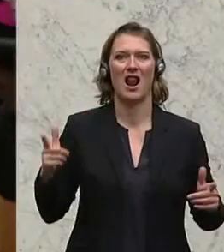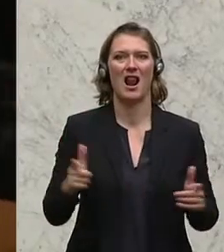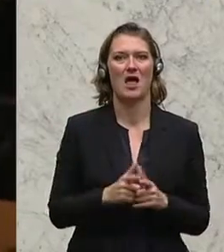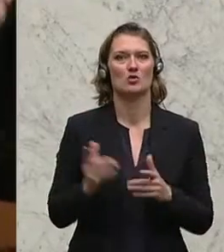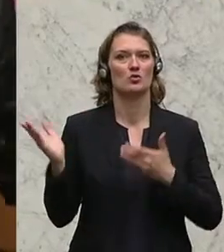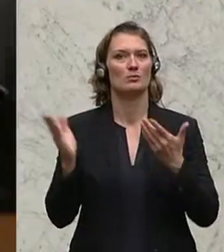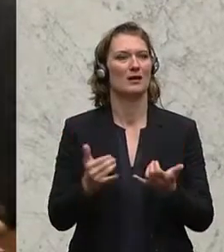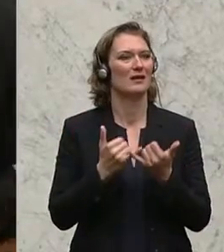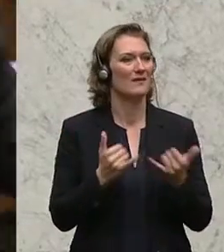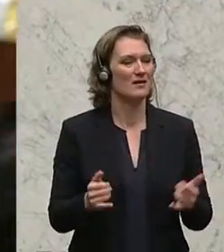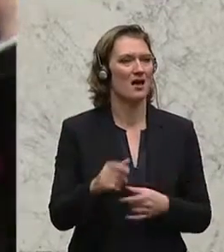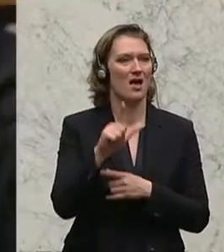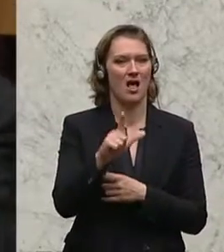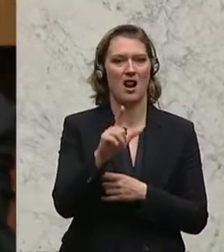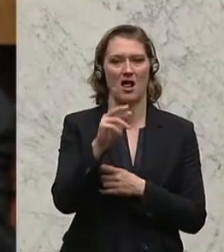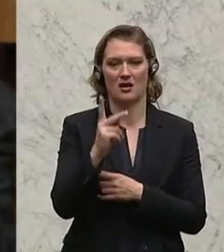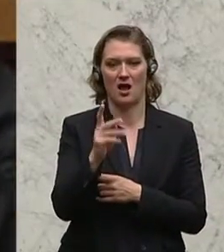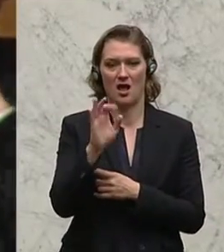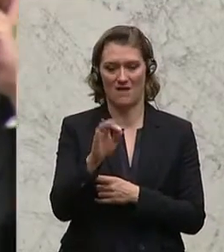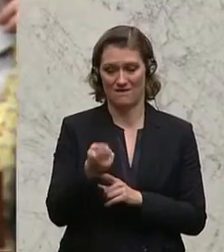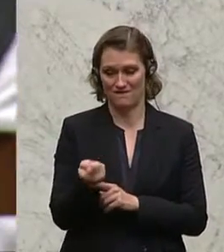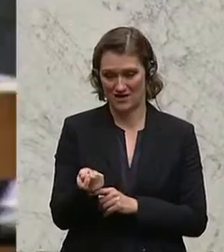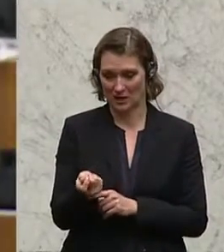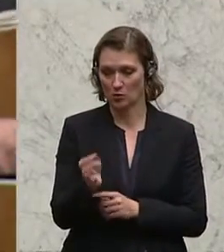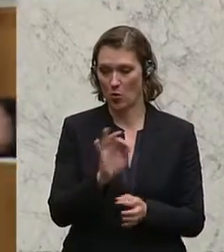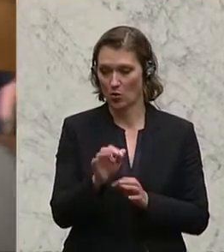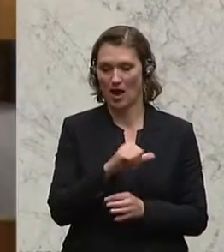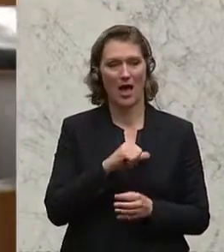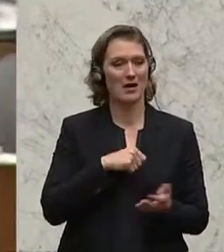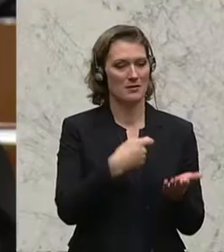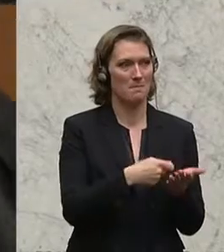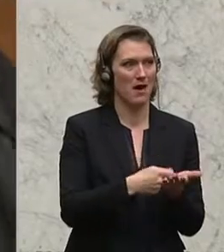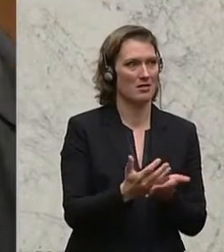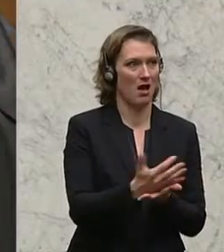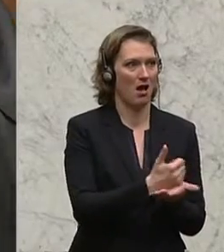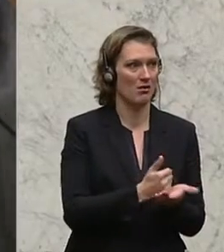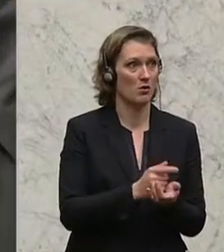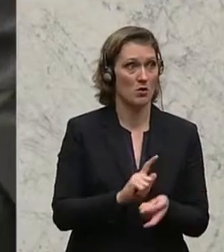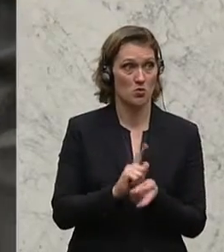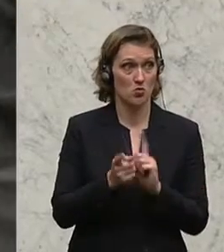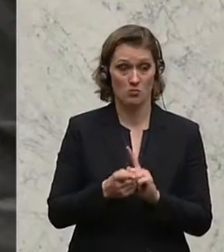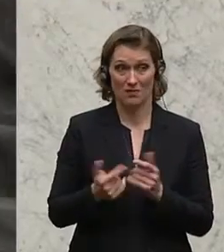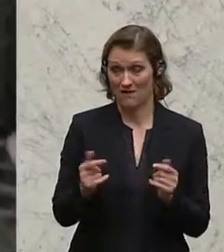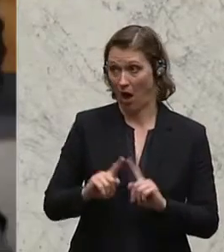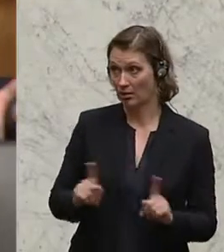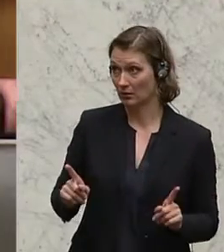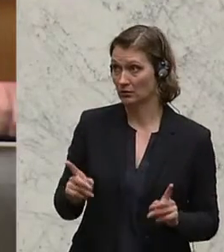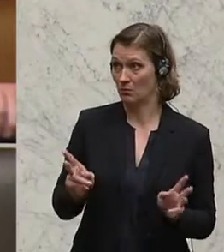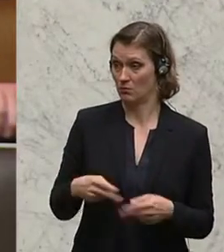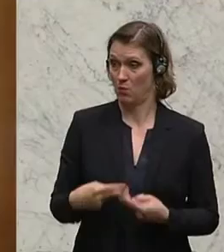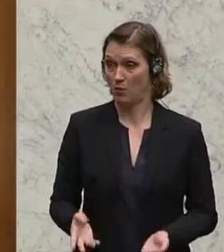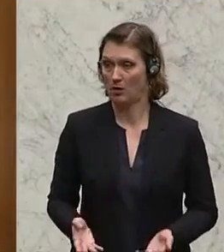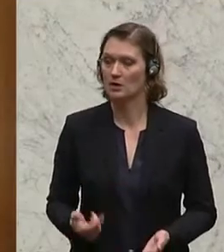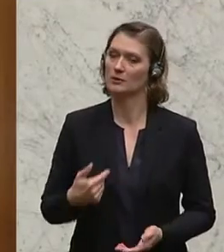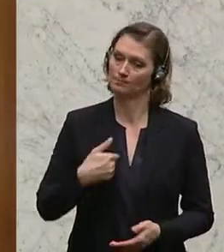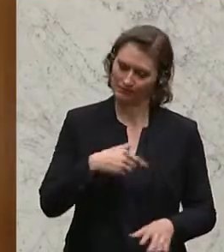nur erbringen, indem Sie entweder LKF finanzieren oder indem Sie aus den eigenen Beiträgen finanziert werden. Anders ist das eben nicht machbar. Aber